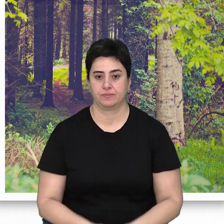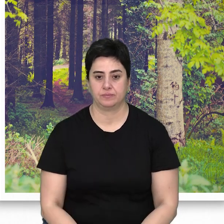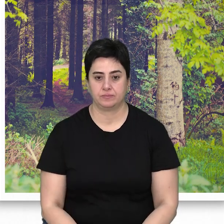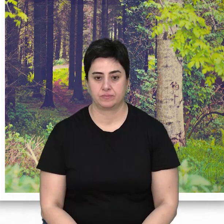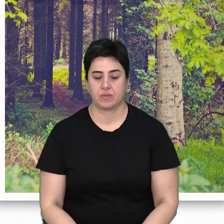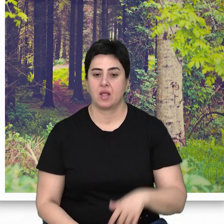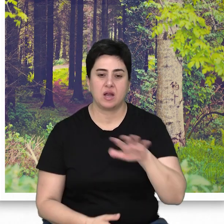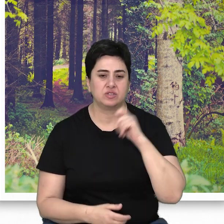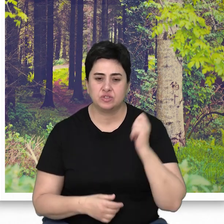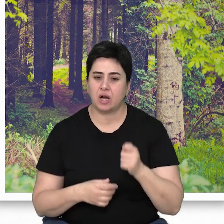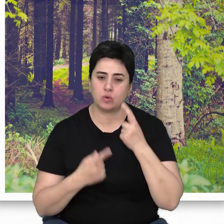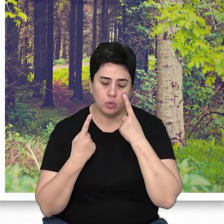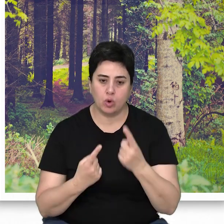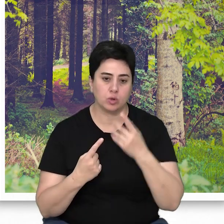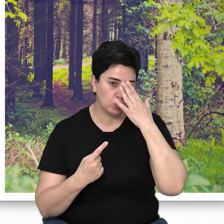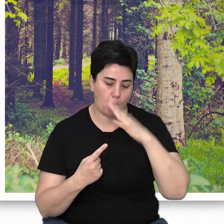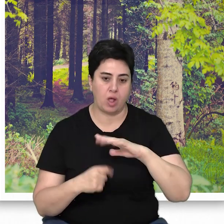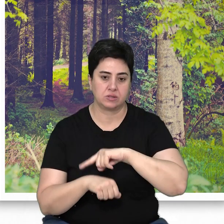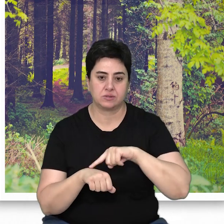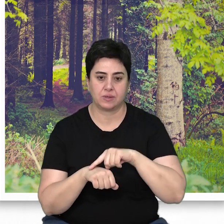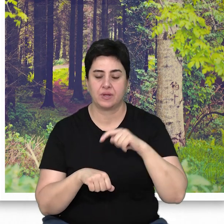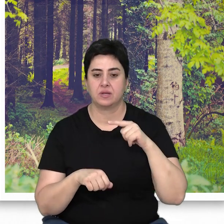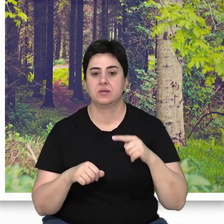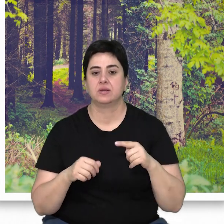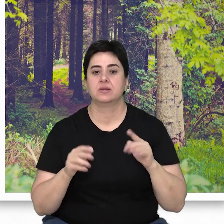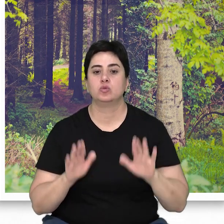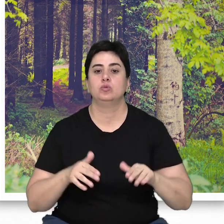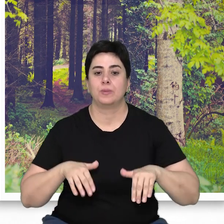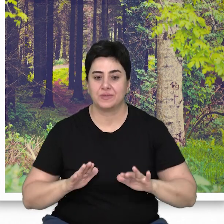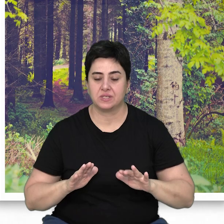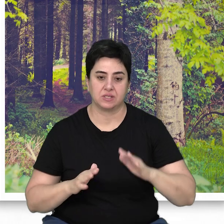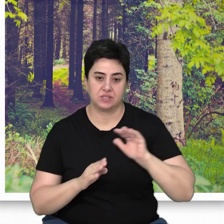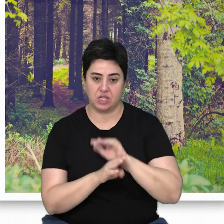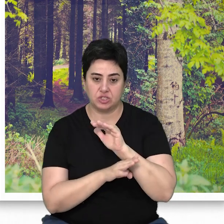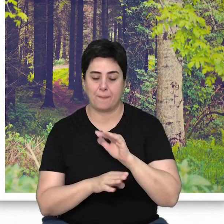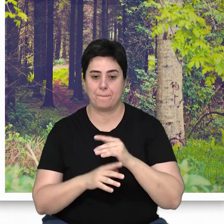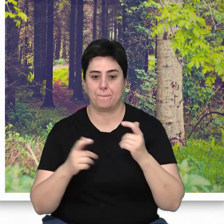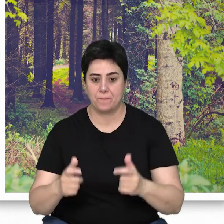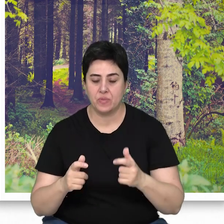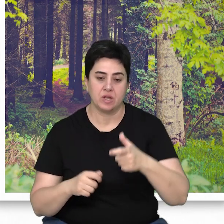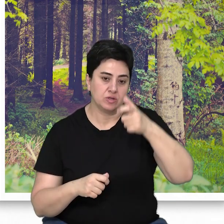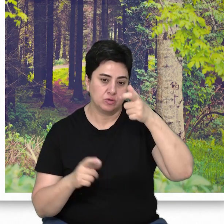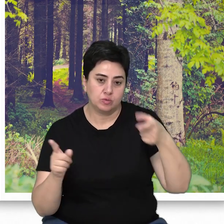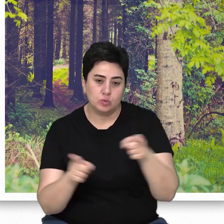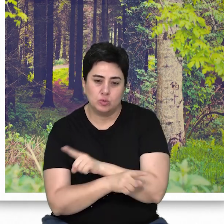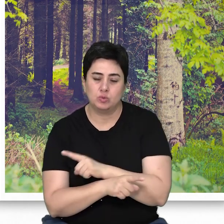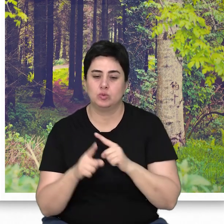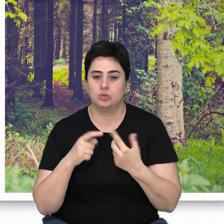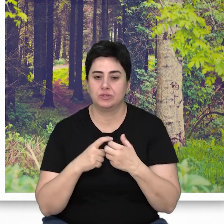edilmelidir. Her şart ve durumda doğal süreçlerin kesintiye uğratılmaması, yaşam ortamı ve tür